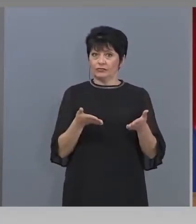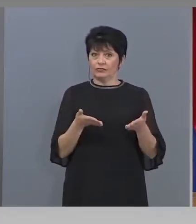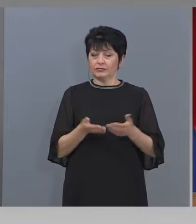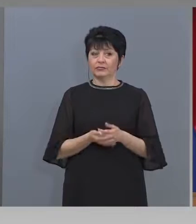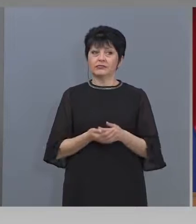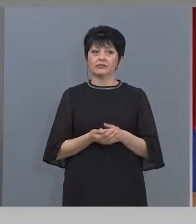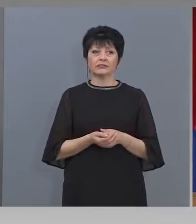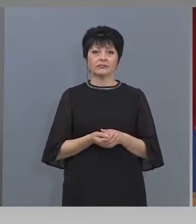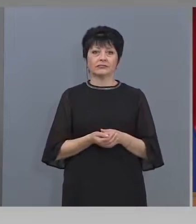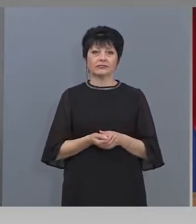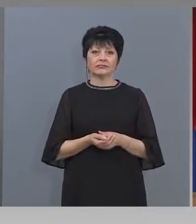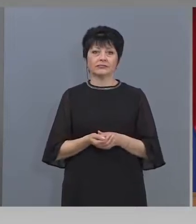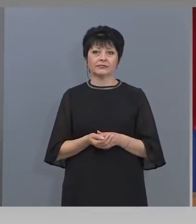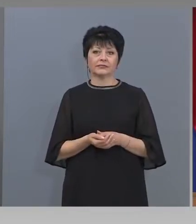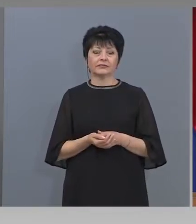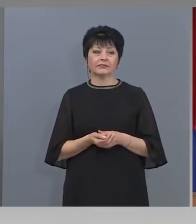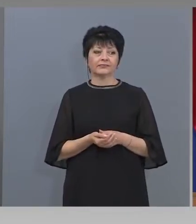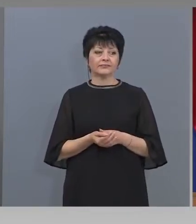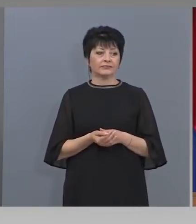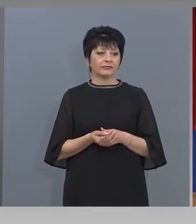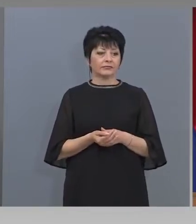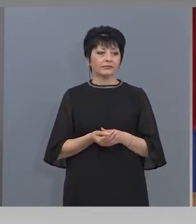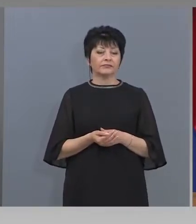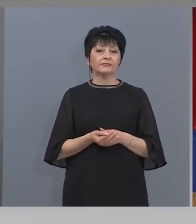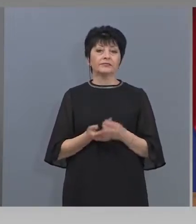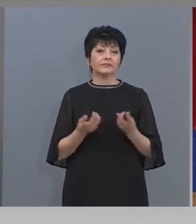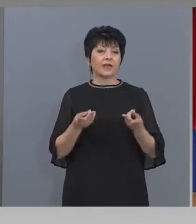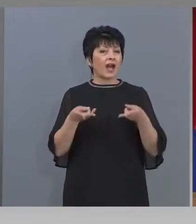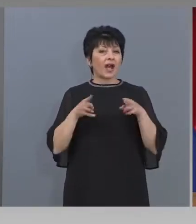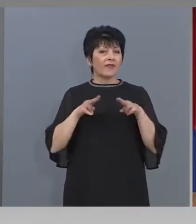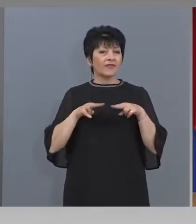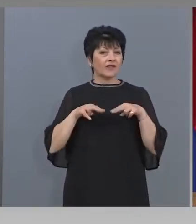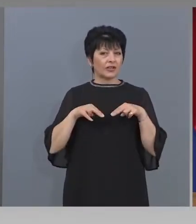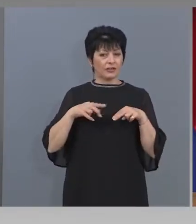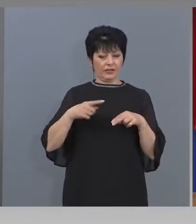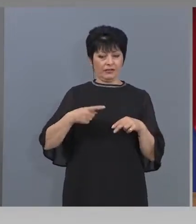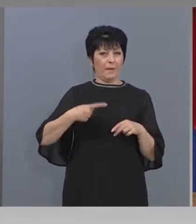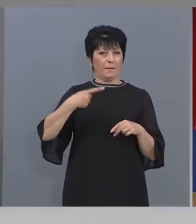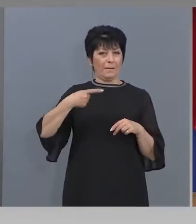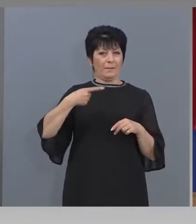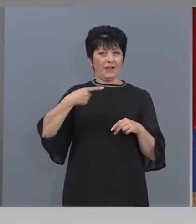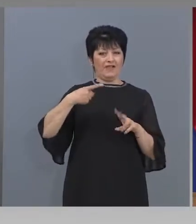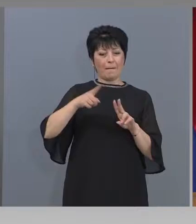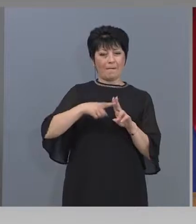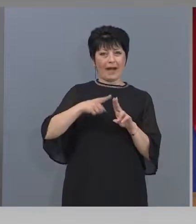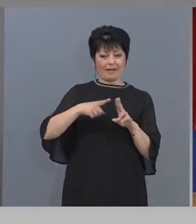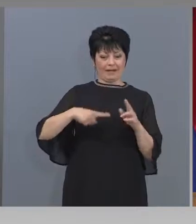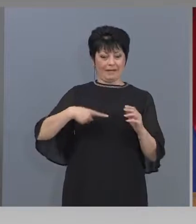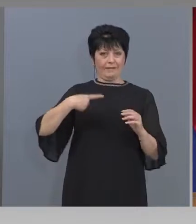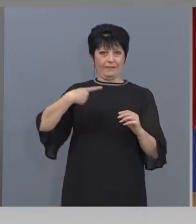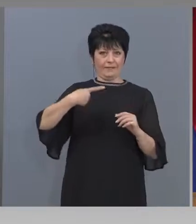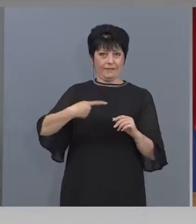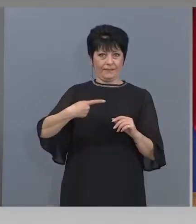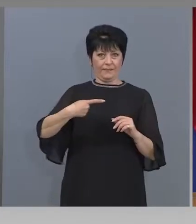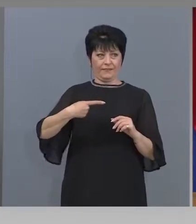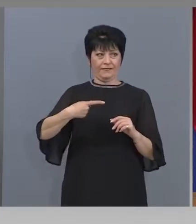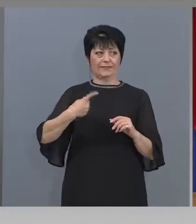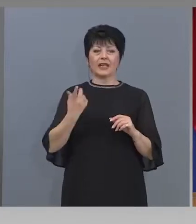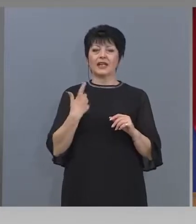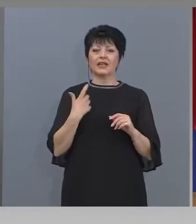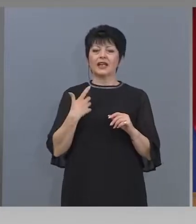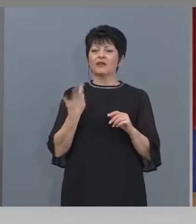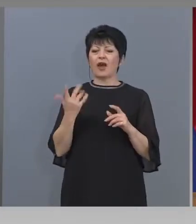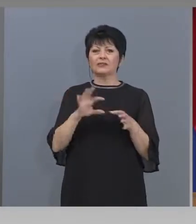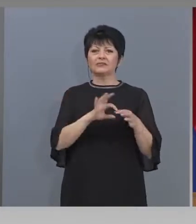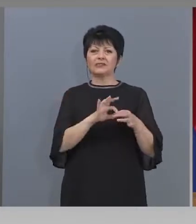и така. Значи, връща първи над партерен, където сече връзката